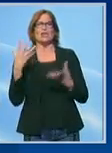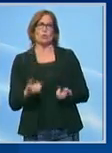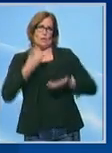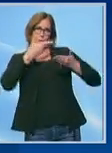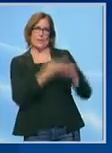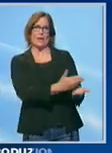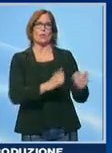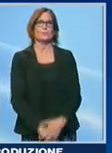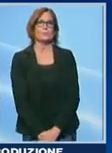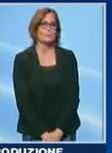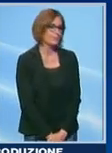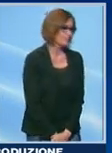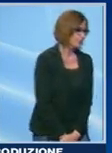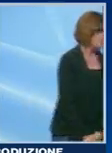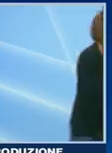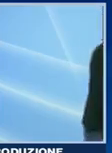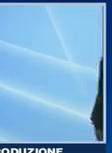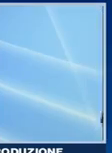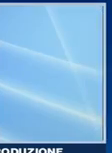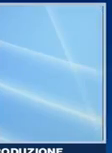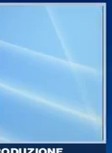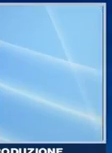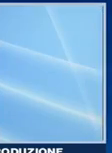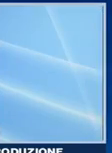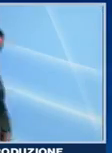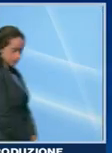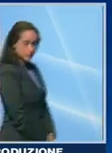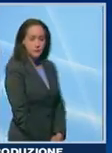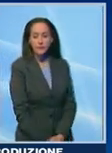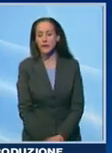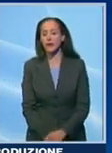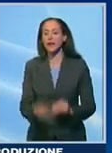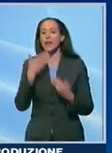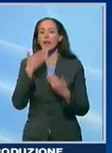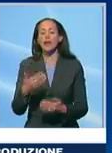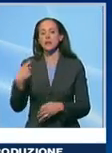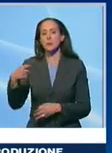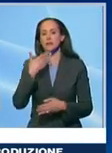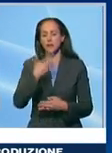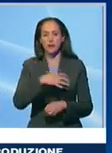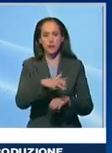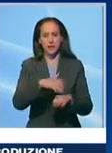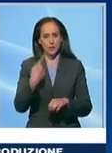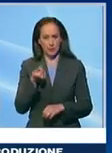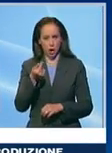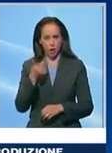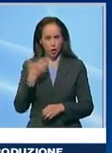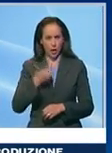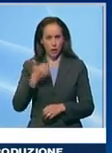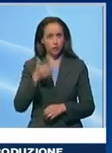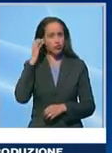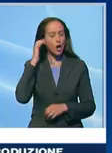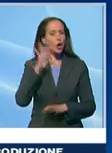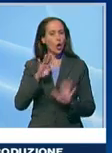sua interrogazione. Grazie Presidente, grazie Ministro per questa interrogazione sul prezzo e sul costo del latte. Nel gennaio 97,